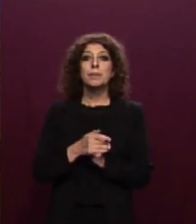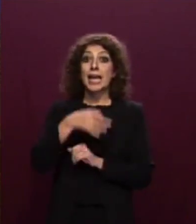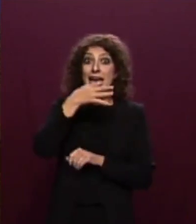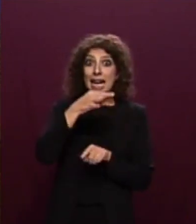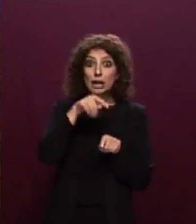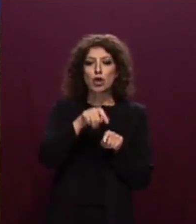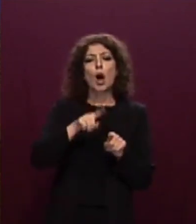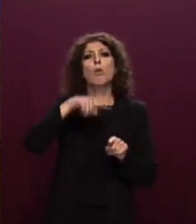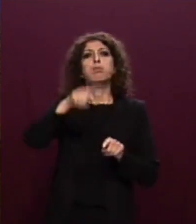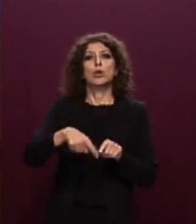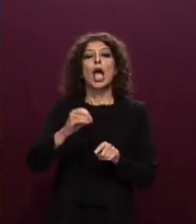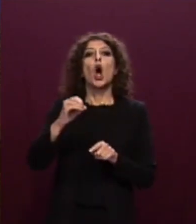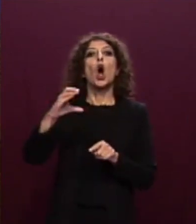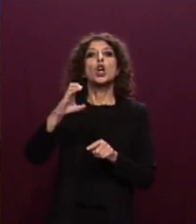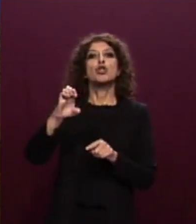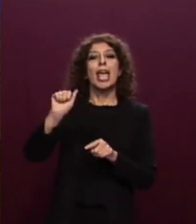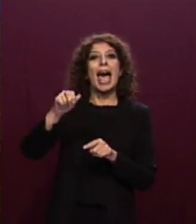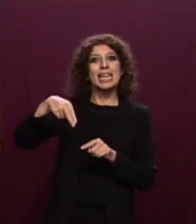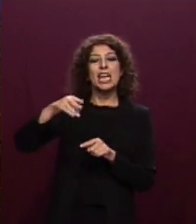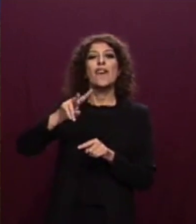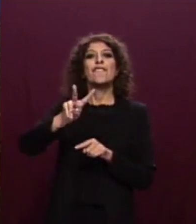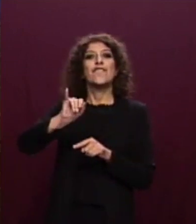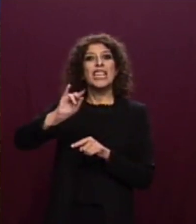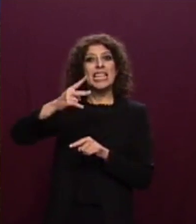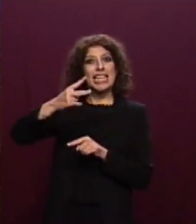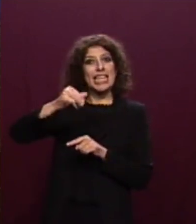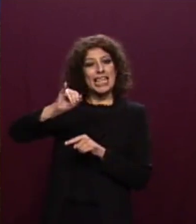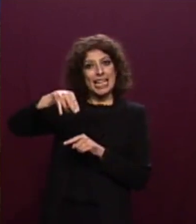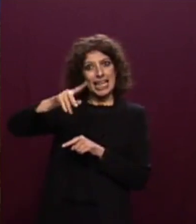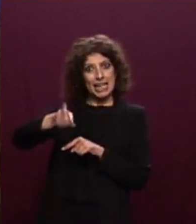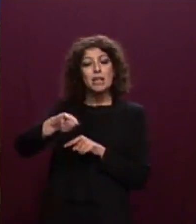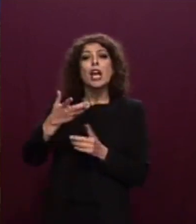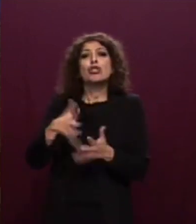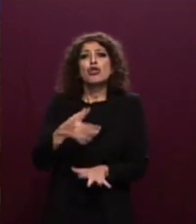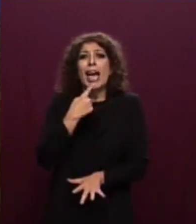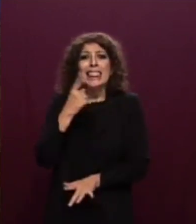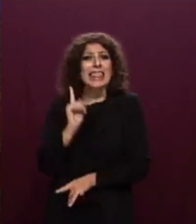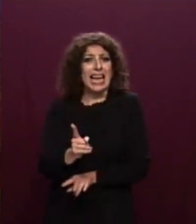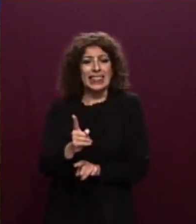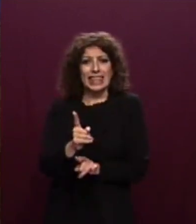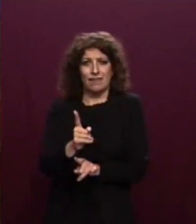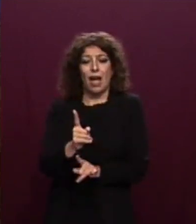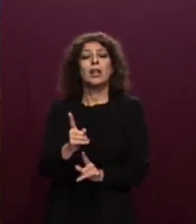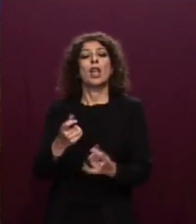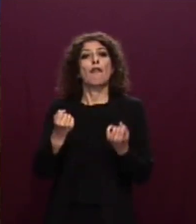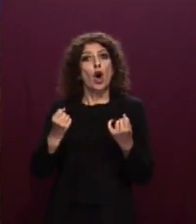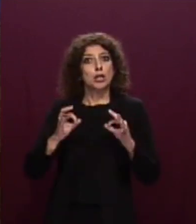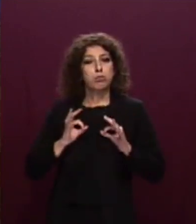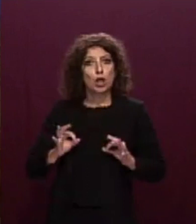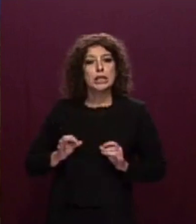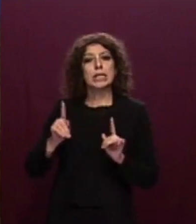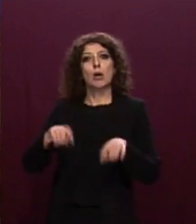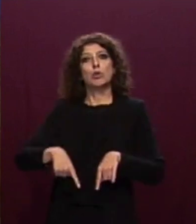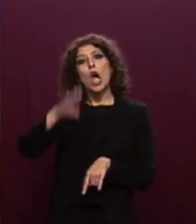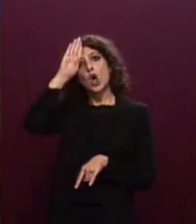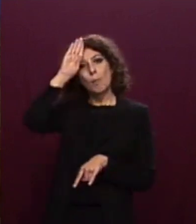confronti dell'Ocean Viking, ho segnalato, con la stessa già citata direttiva alle forze di polizia e al Comandante Generale del Corpo delle